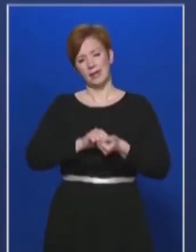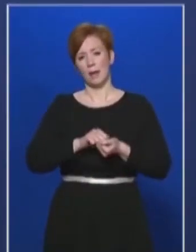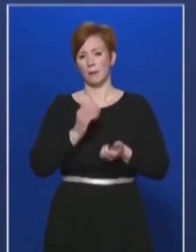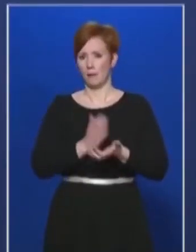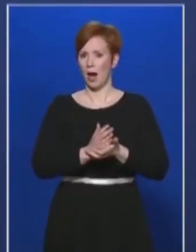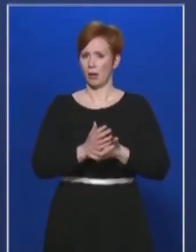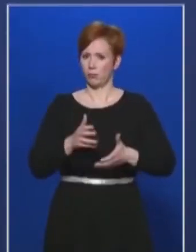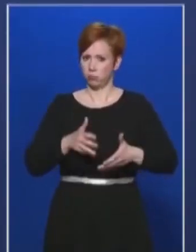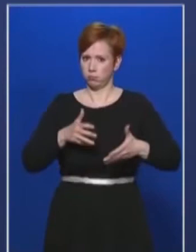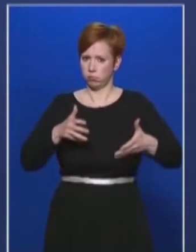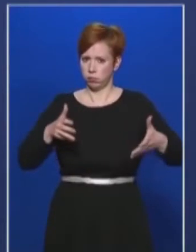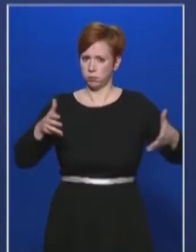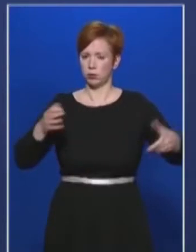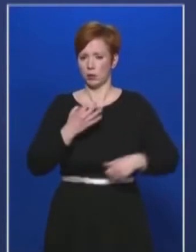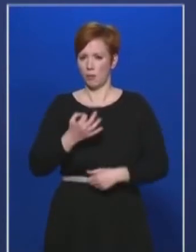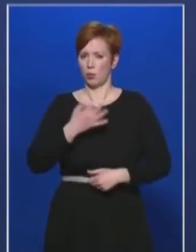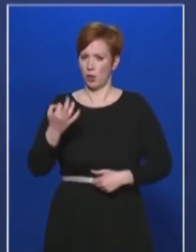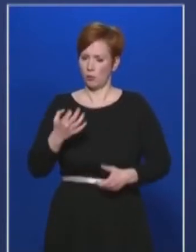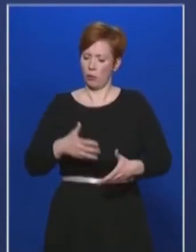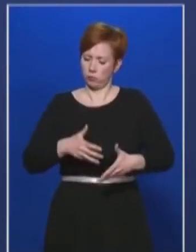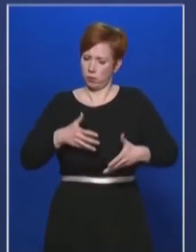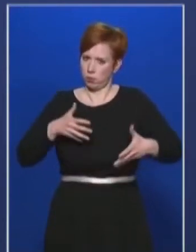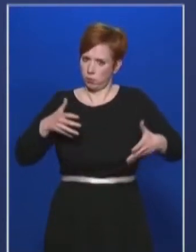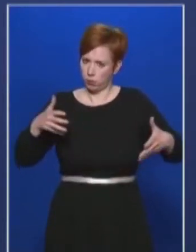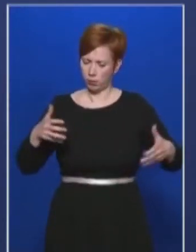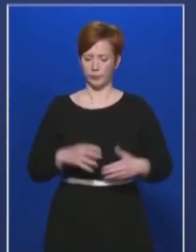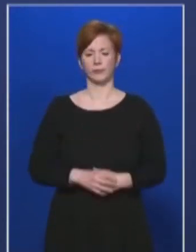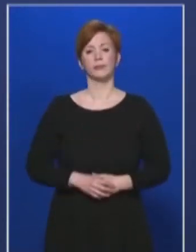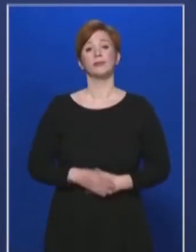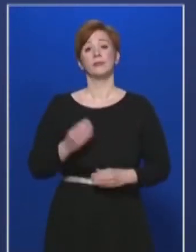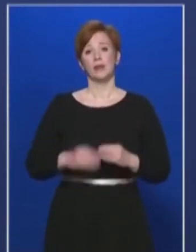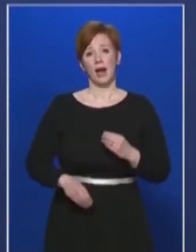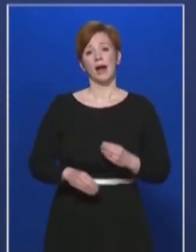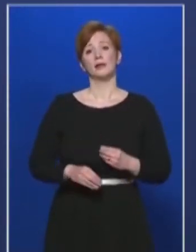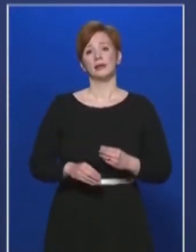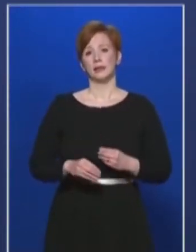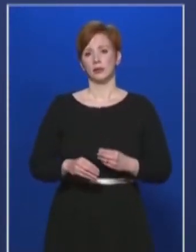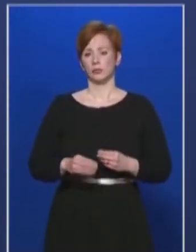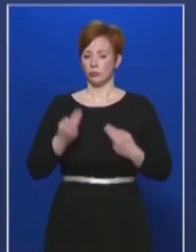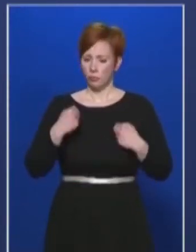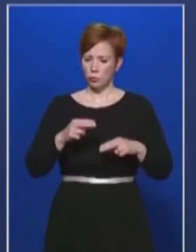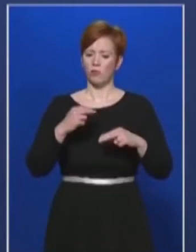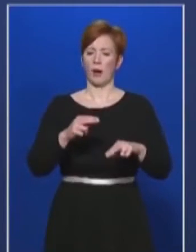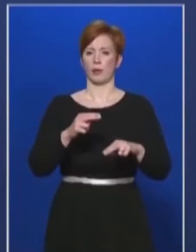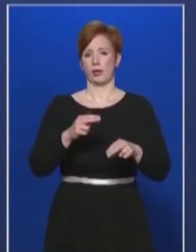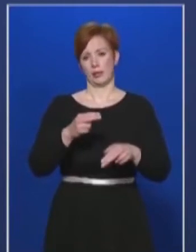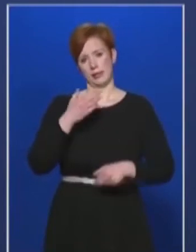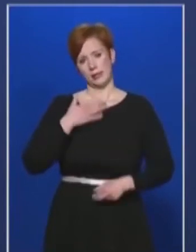szakaszában van a vírus terjedése, mondt el Müller Cecília országos tiszti főorvos az operatív törzs hétvégi